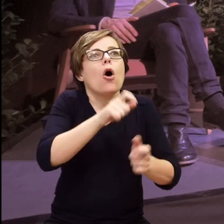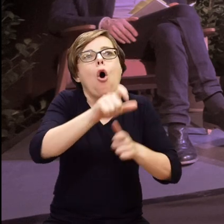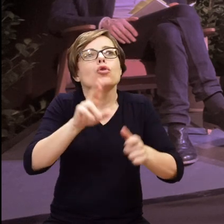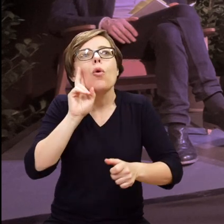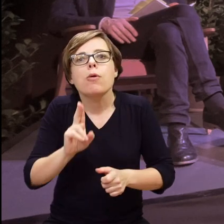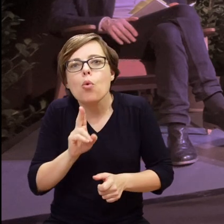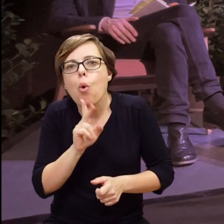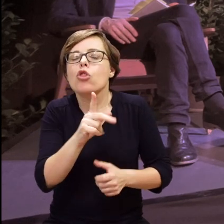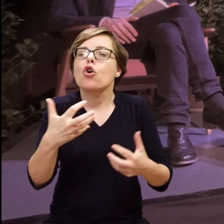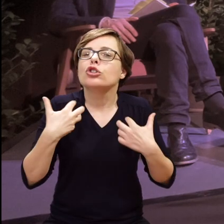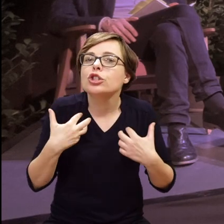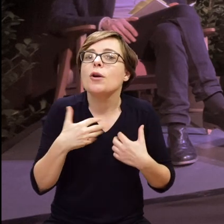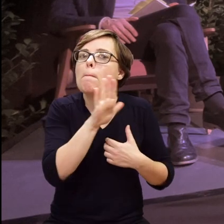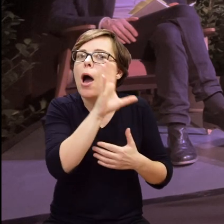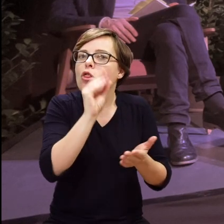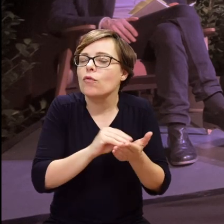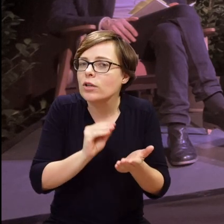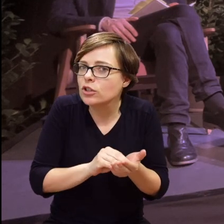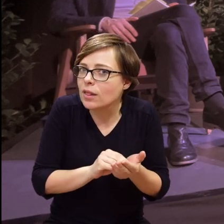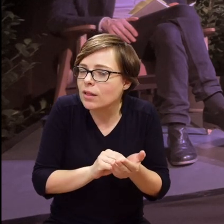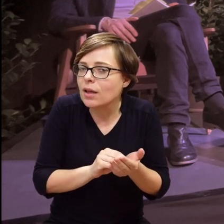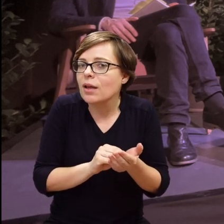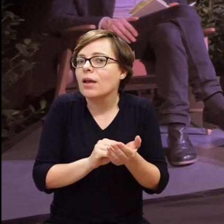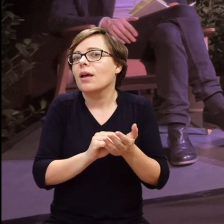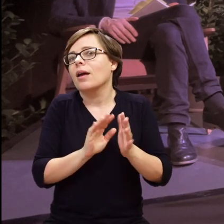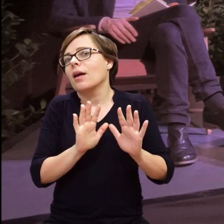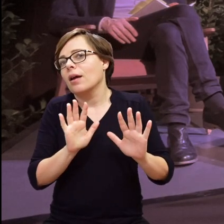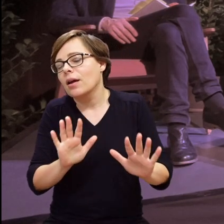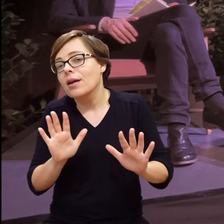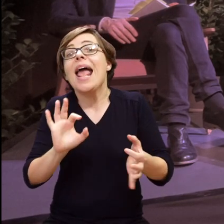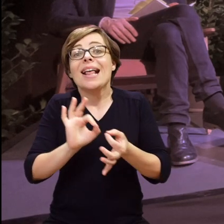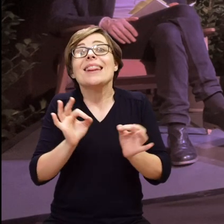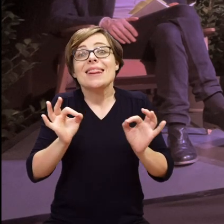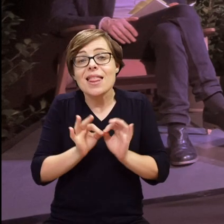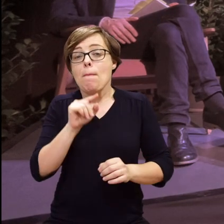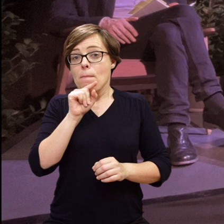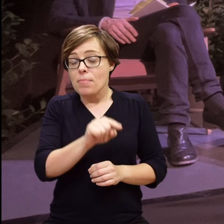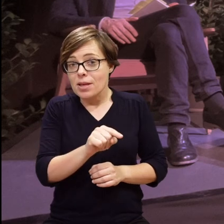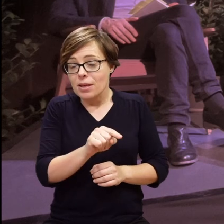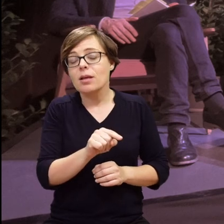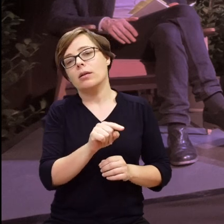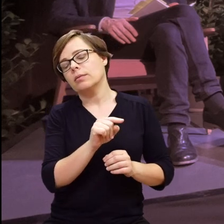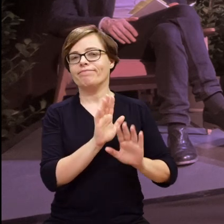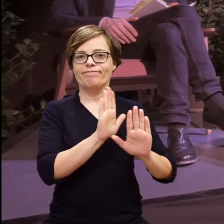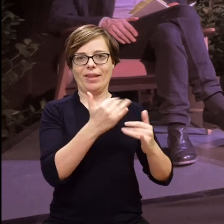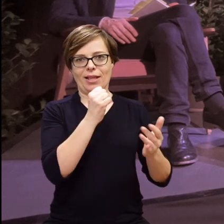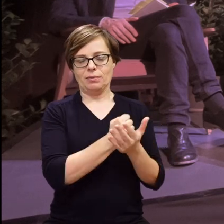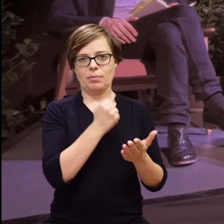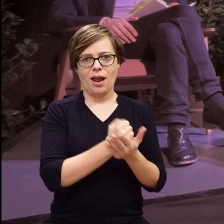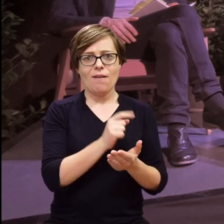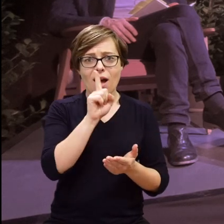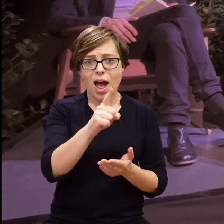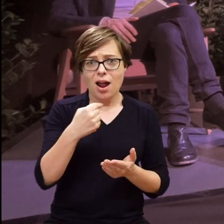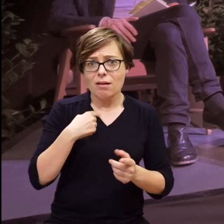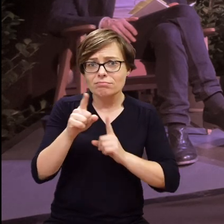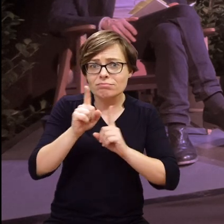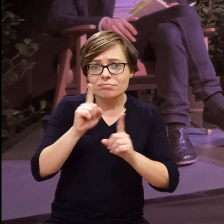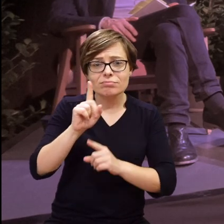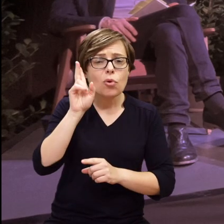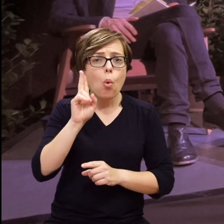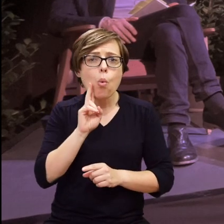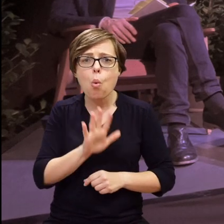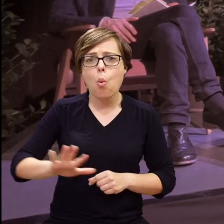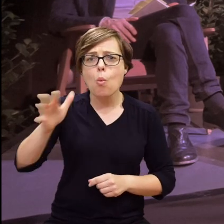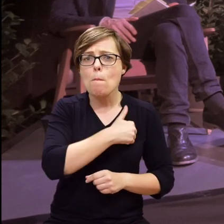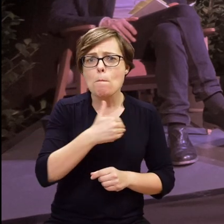jakaś taka ostatnie osoby głuche, które żyją, mają takie doświadczenia. Jest to książka jakaś taka, gdyby to